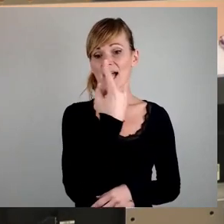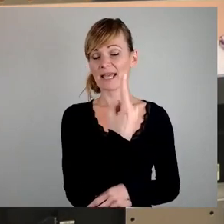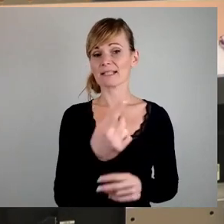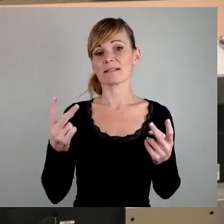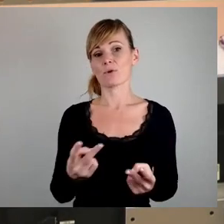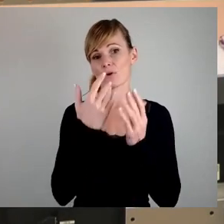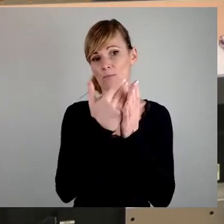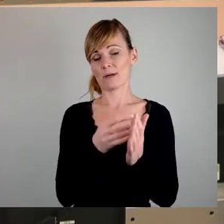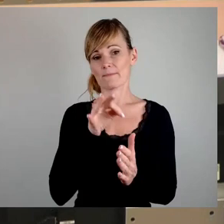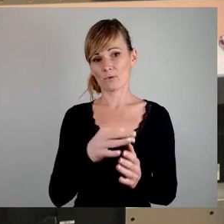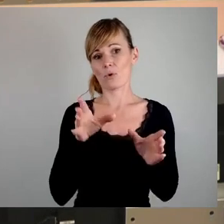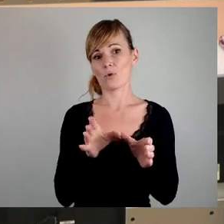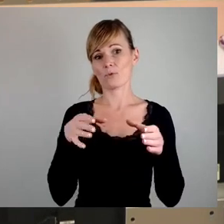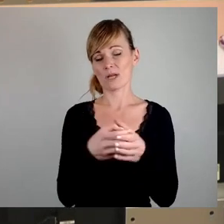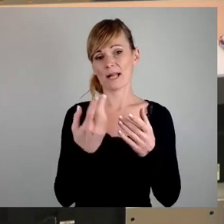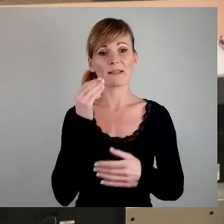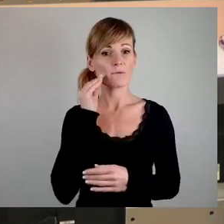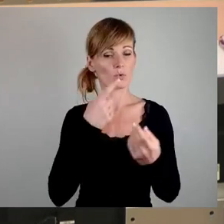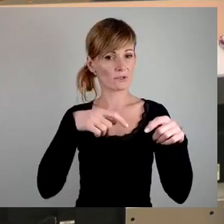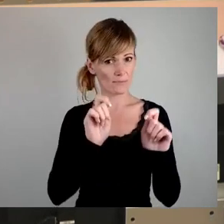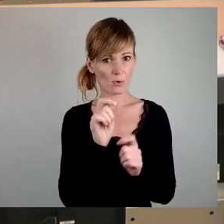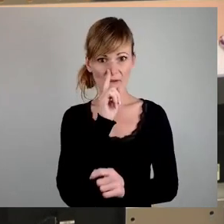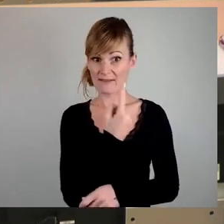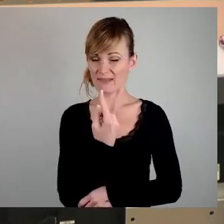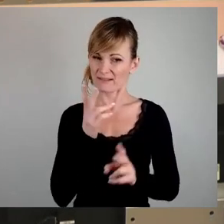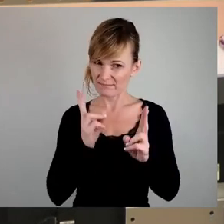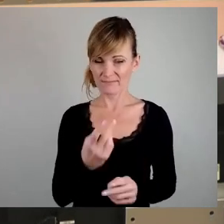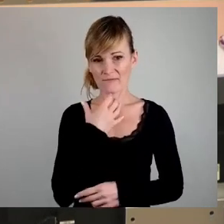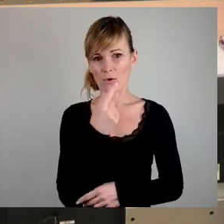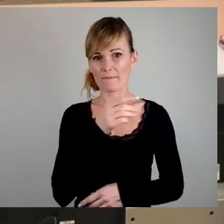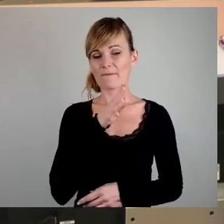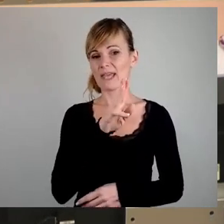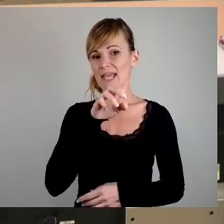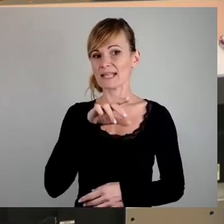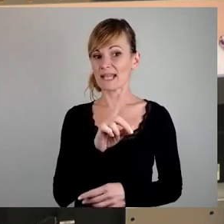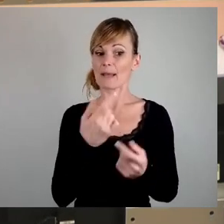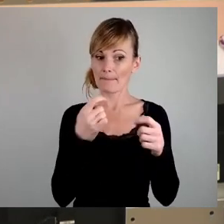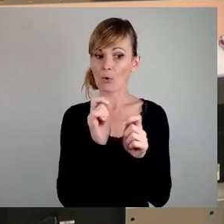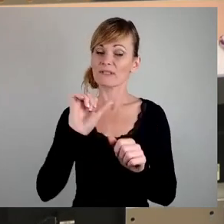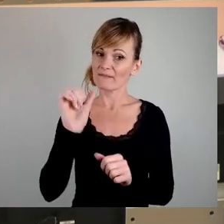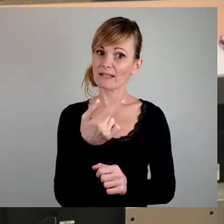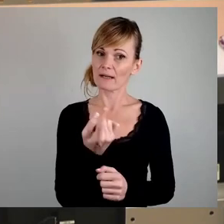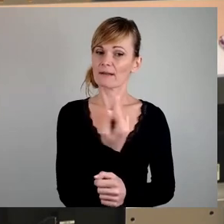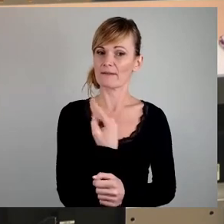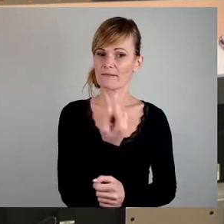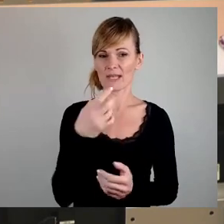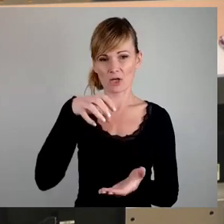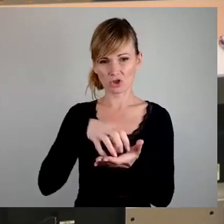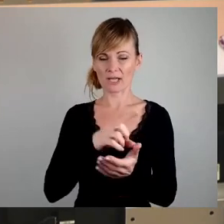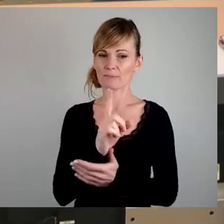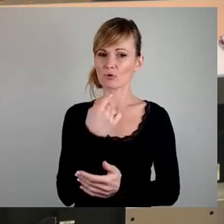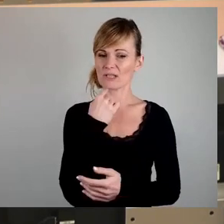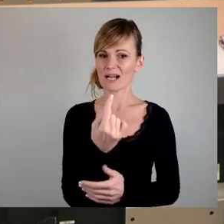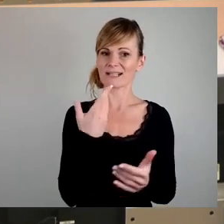kommunalen Wohnungsbau. Und wenn wir wirklich wollen, dass die WD wieder baut, dann müssen wir hier als Stadt auch sagen, dann nehmen wir entsprechend das